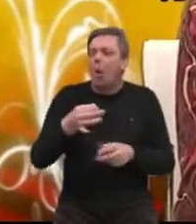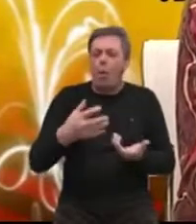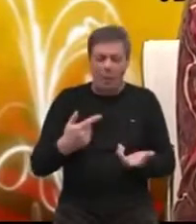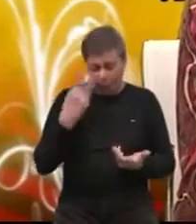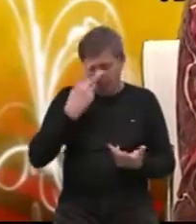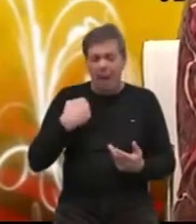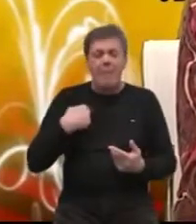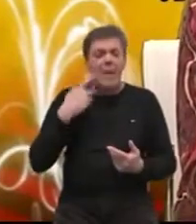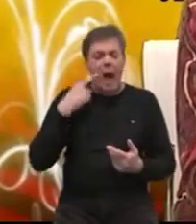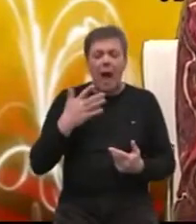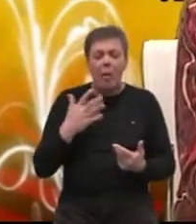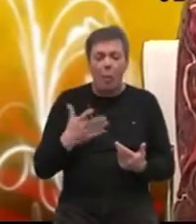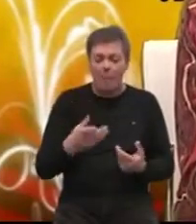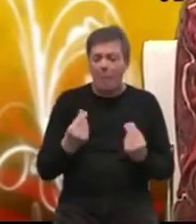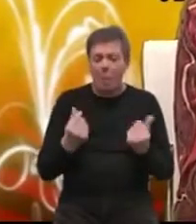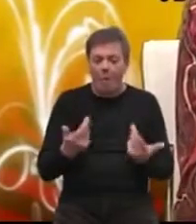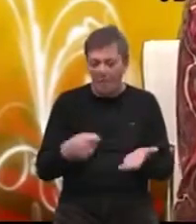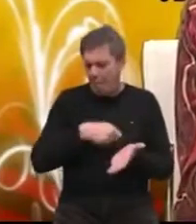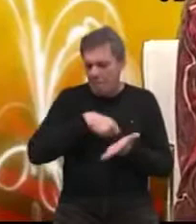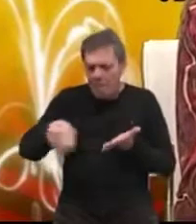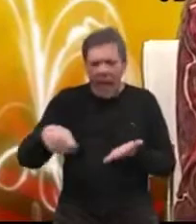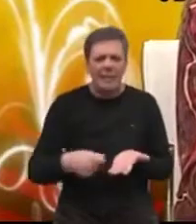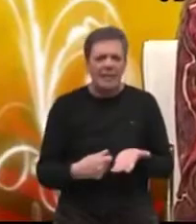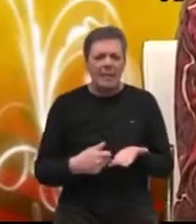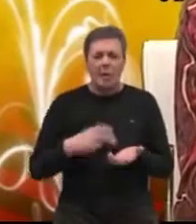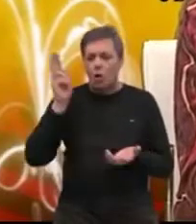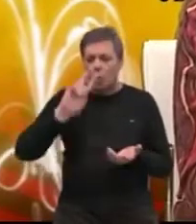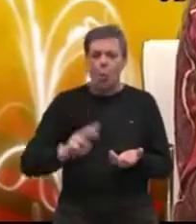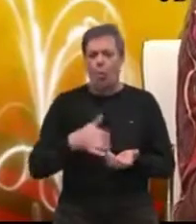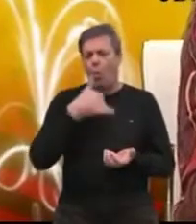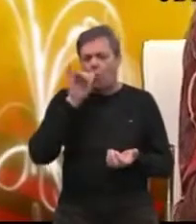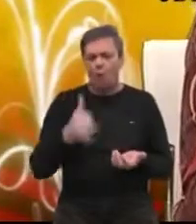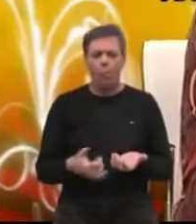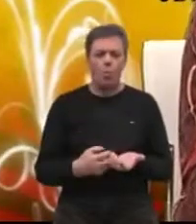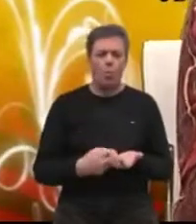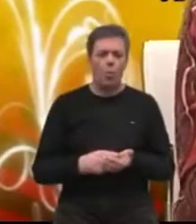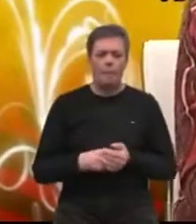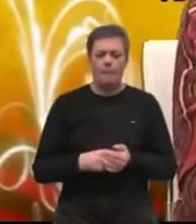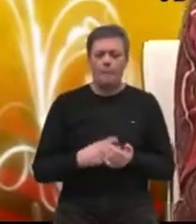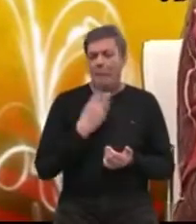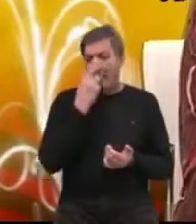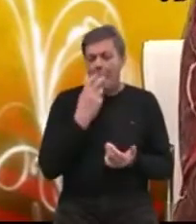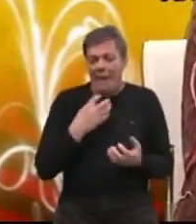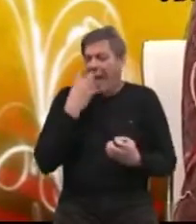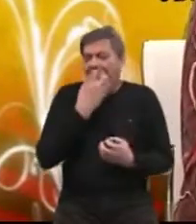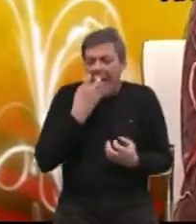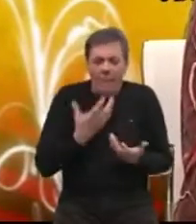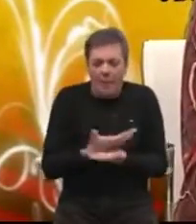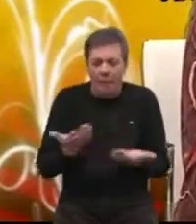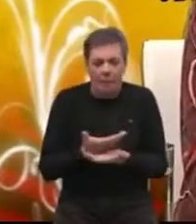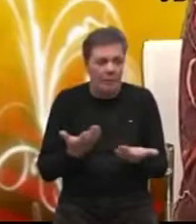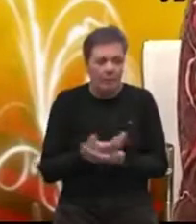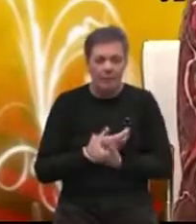nemamo novaca zaplatiti struju, vodu, plin, grijanje,